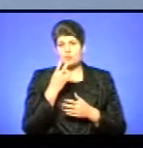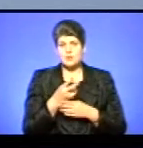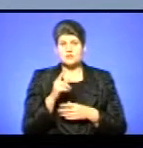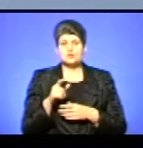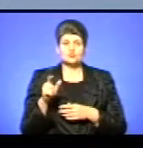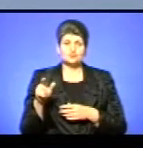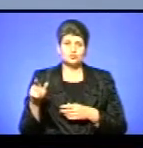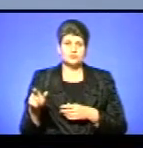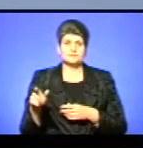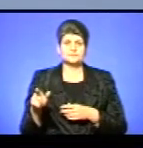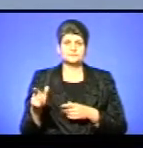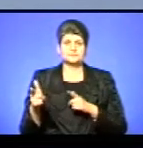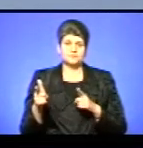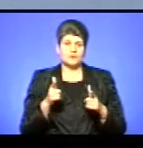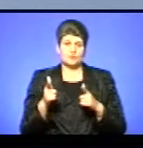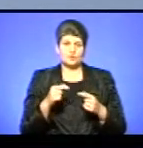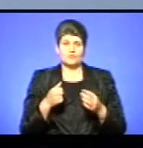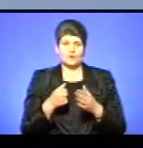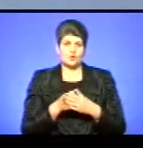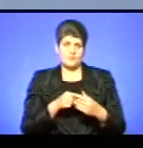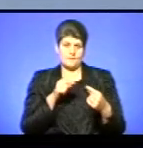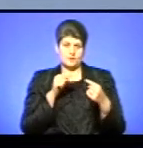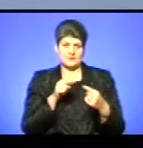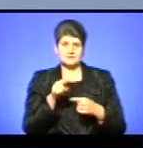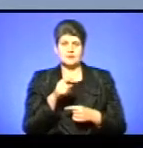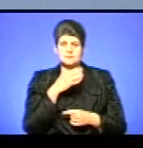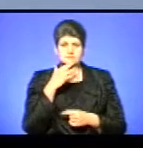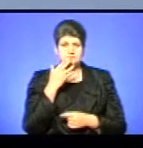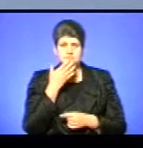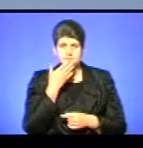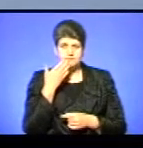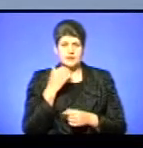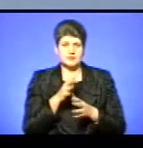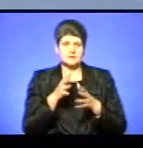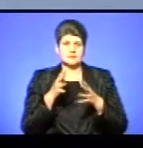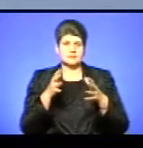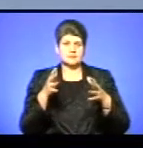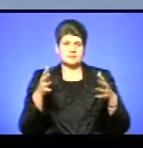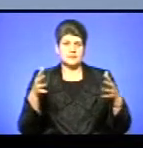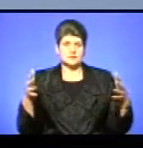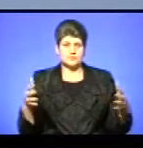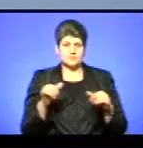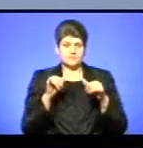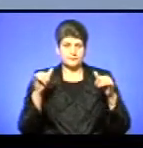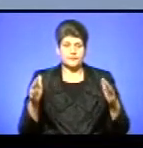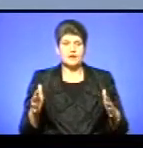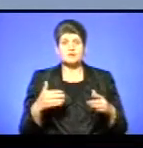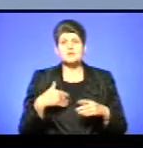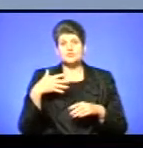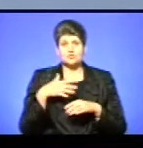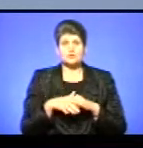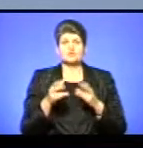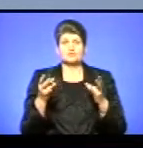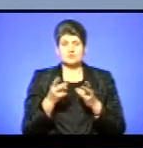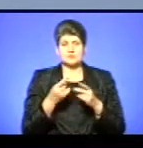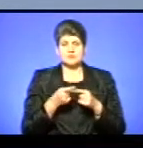готові до протесту, їх небагато, але їх ставало більше. І в певний момент ми зрозуміли, що потрібна оця